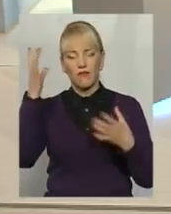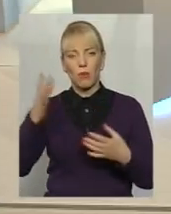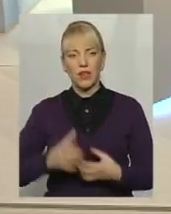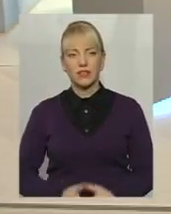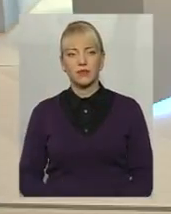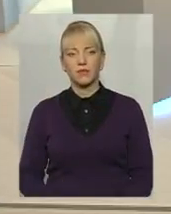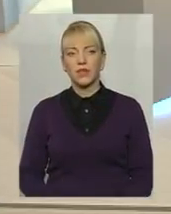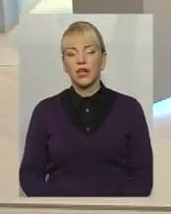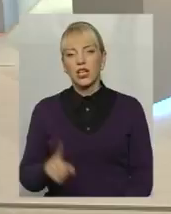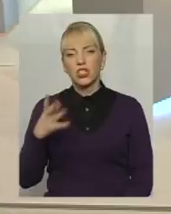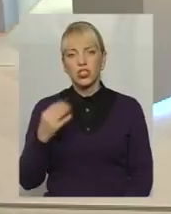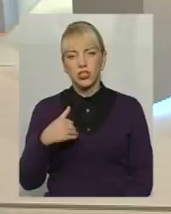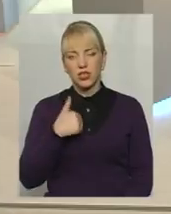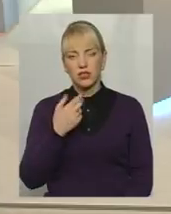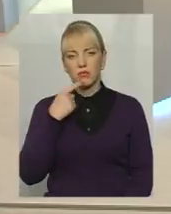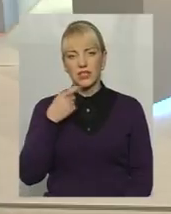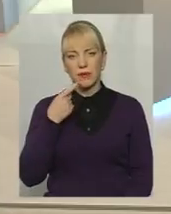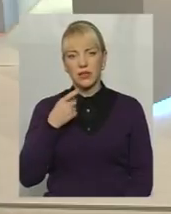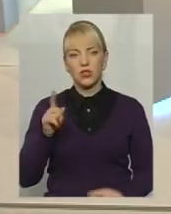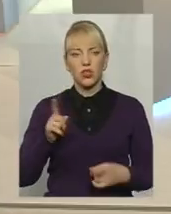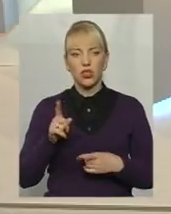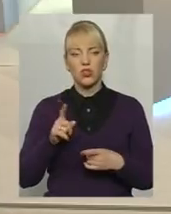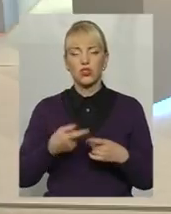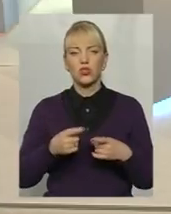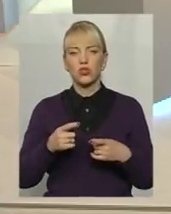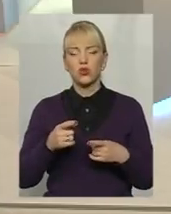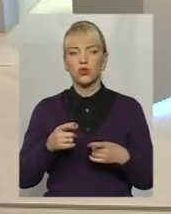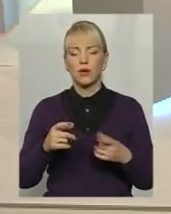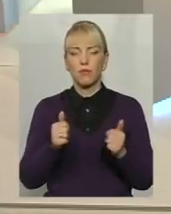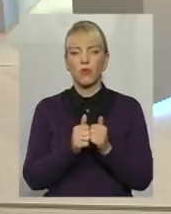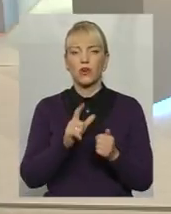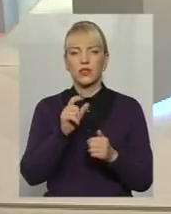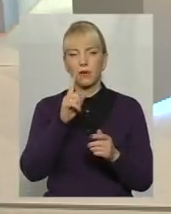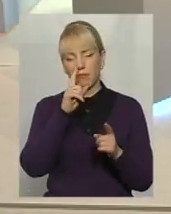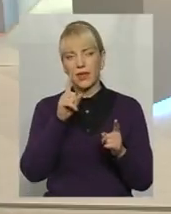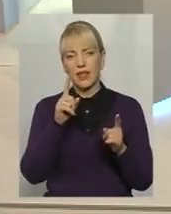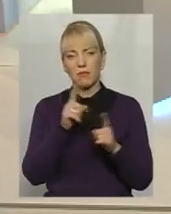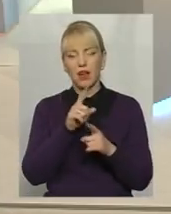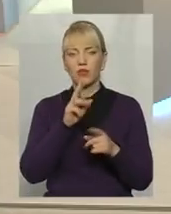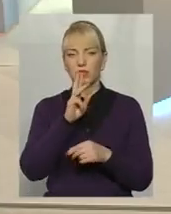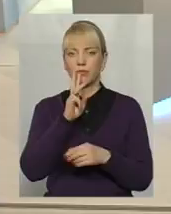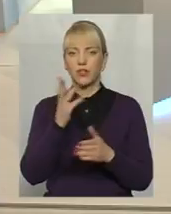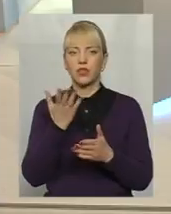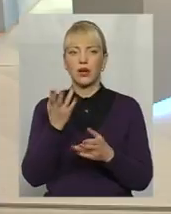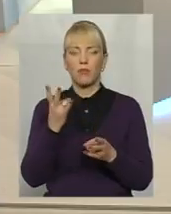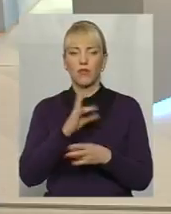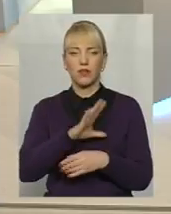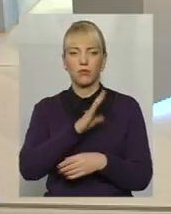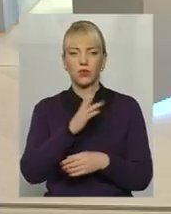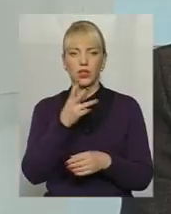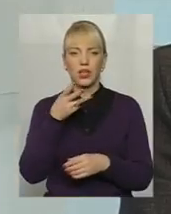І хотів би зазначити, що поряд із мінімальною зарплатою, яка має вже бути